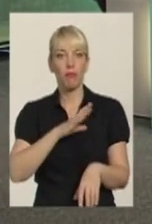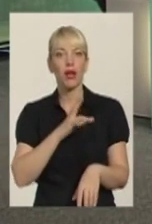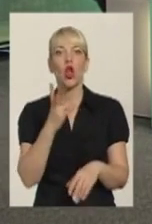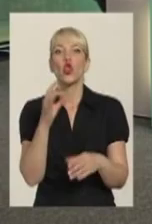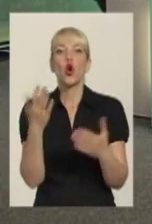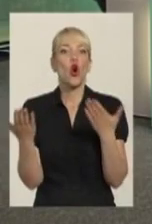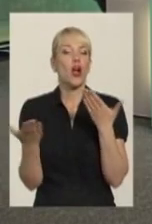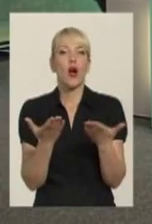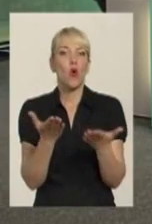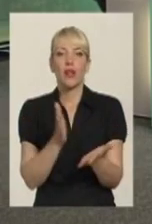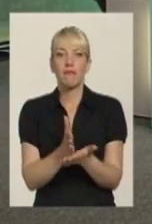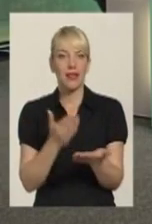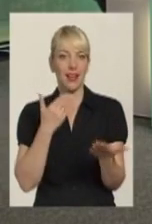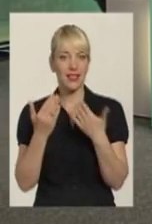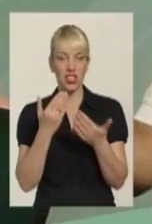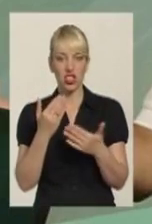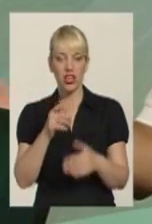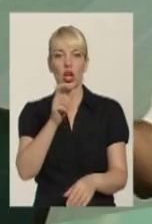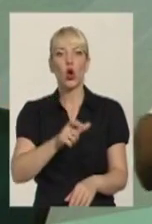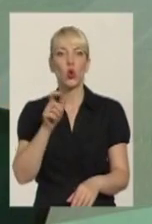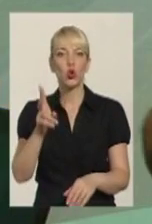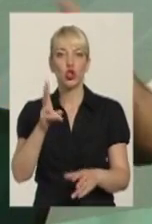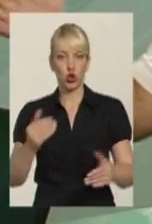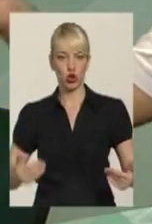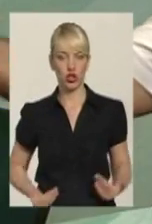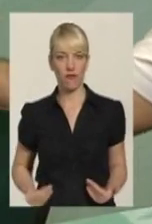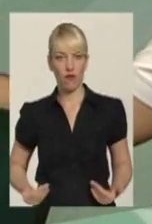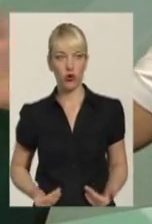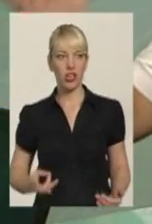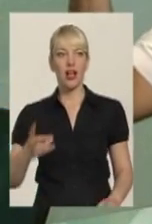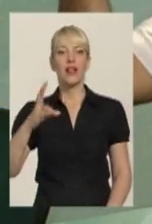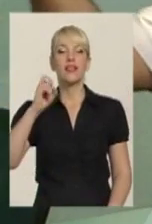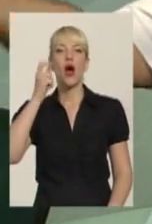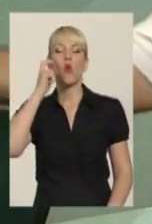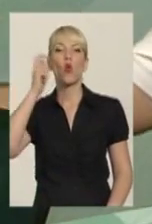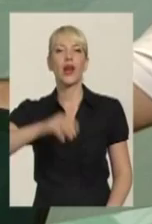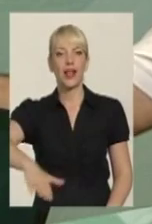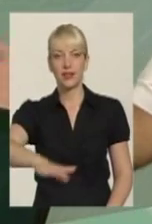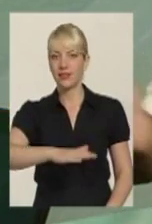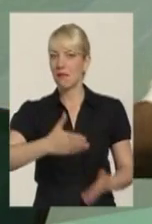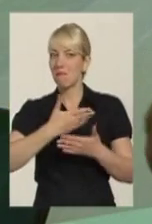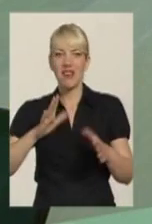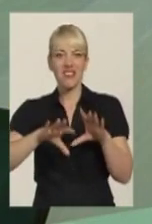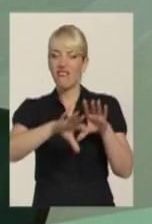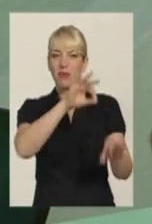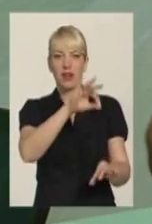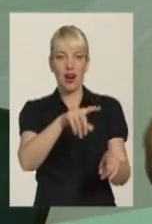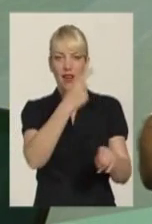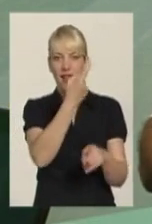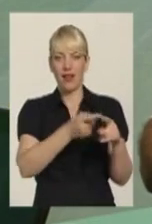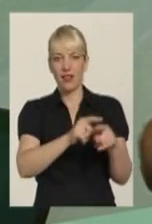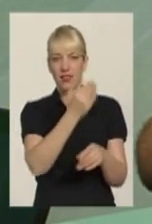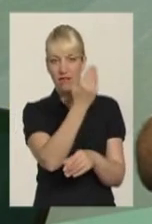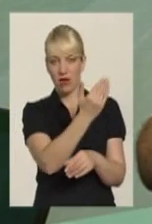живучі на Україні, к президенту Армії? Ми не управляєм президентом, ми не вибираєм президента. Спекулирує